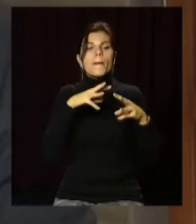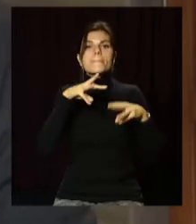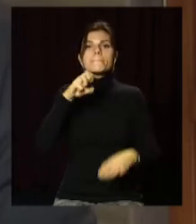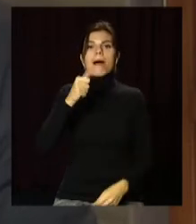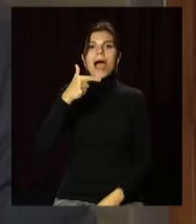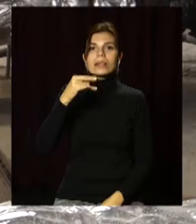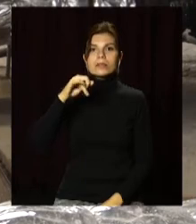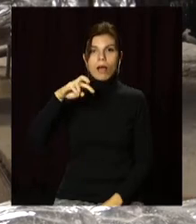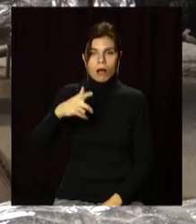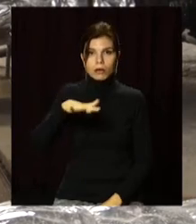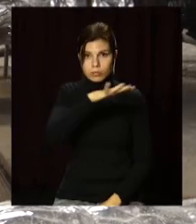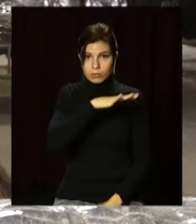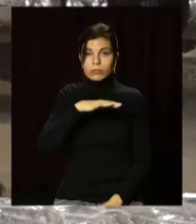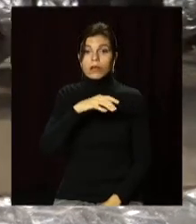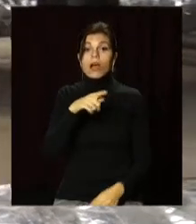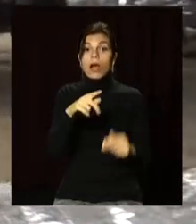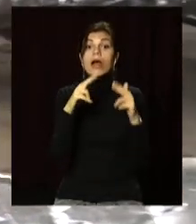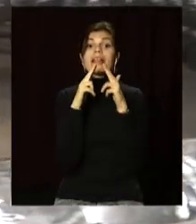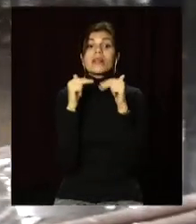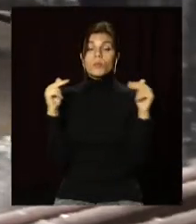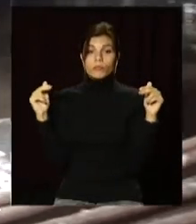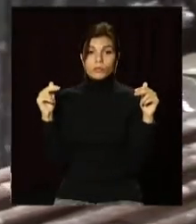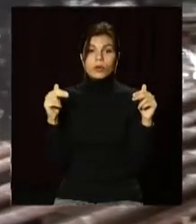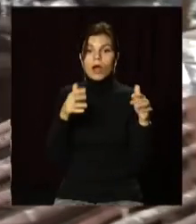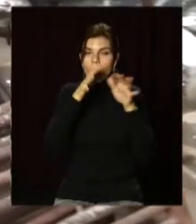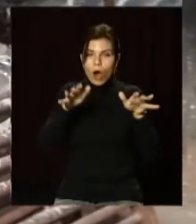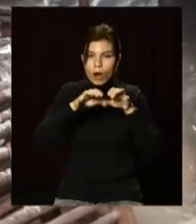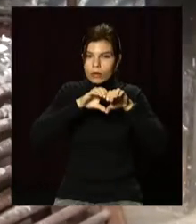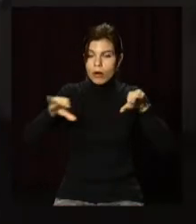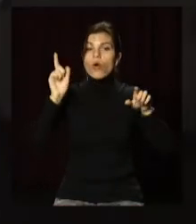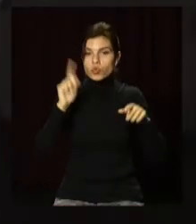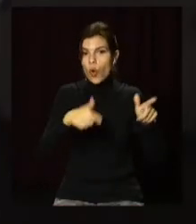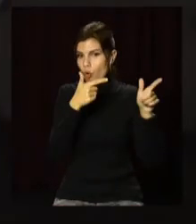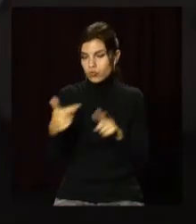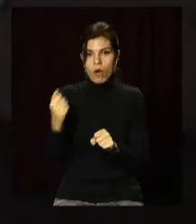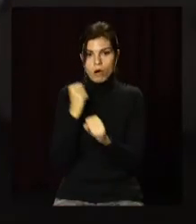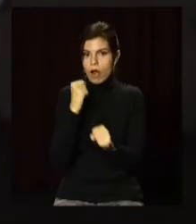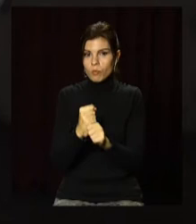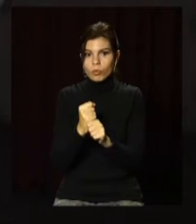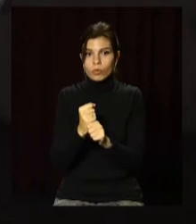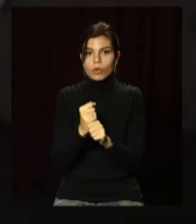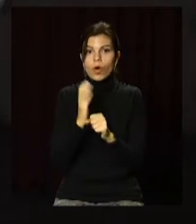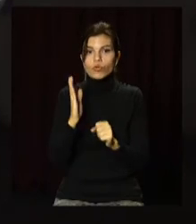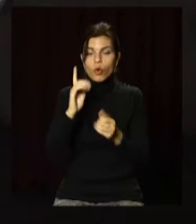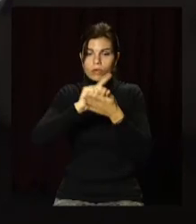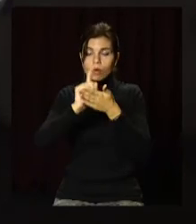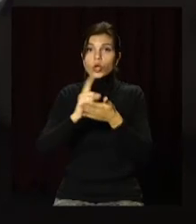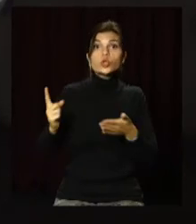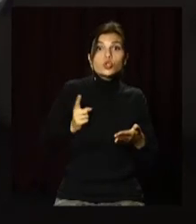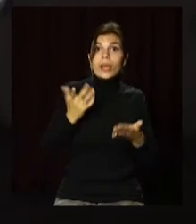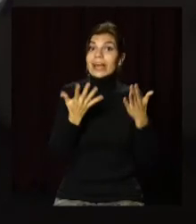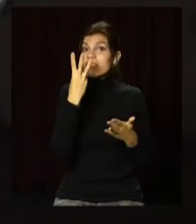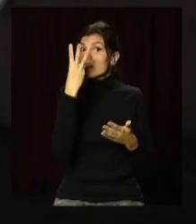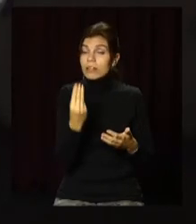подан теплоноситель. Дніпровська ТЕЦ лівобережна і квартальні котельні також готує включитися в роботу. Тільки на стопчик термометра три дні